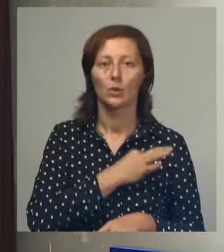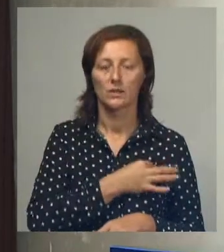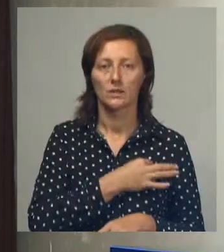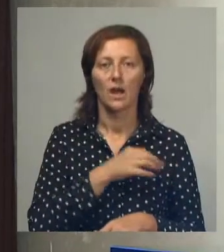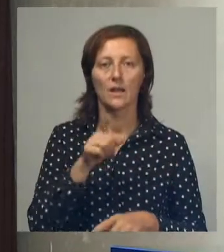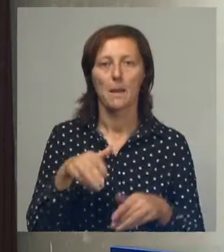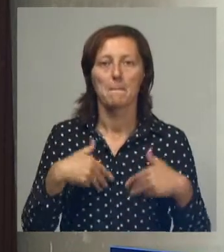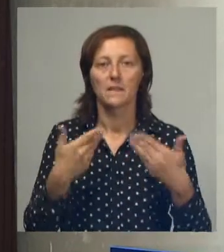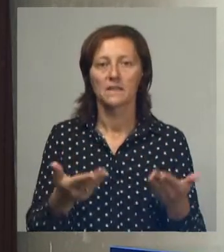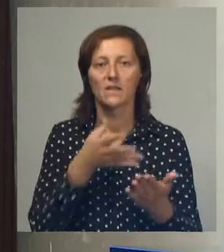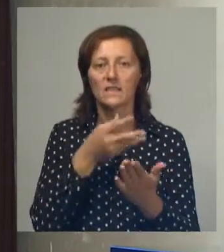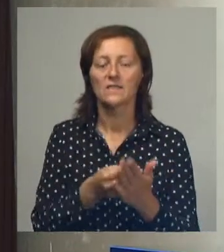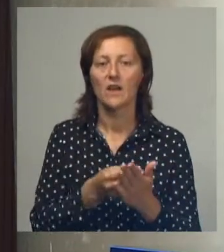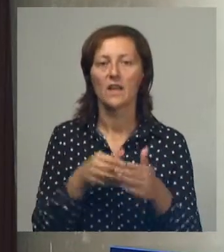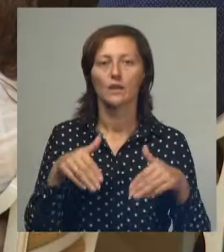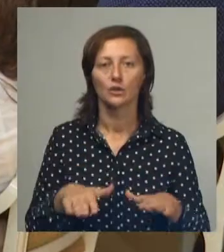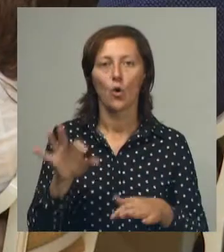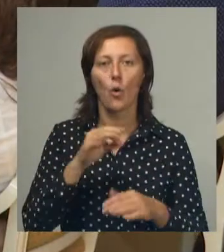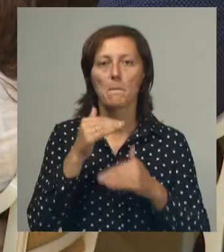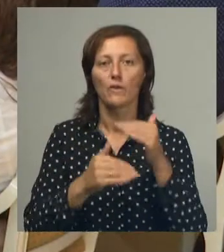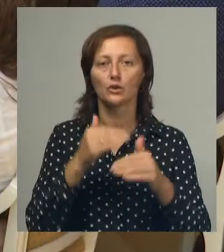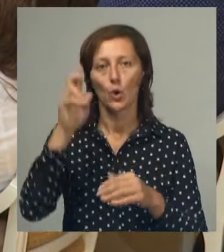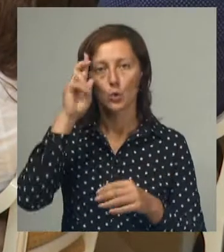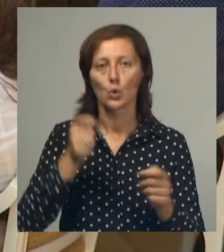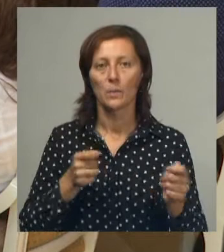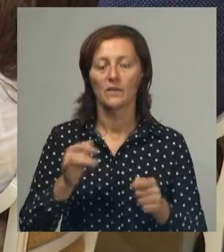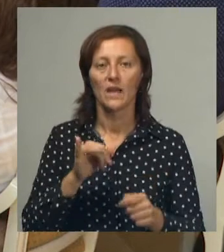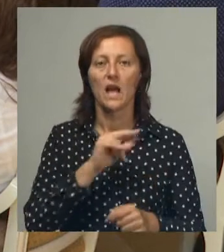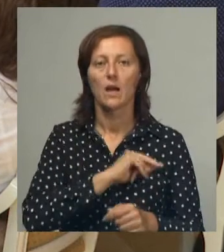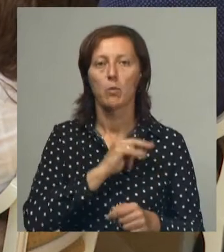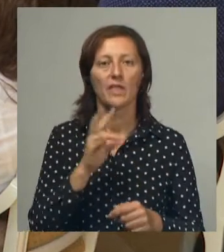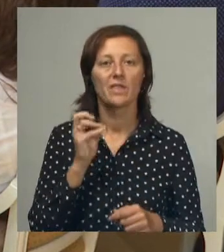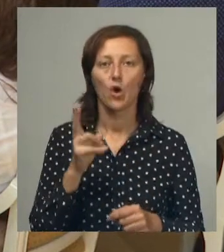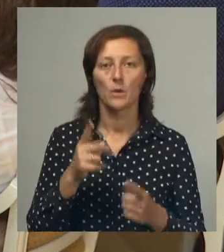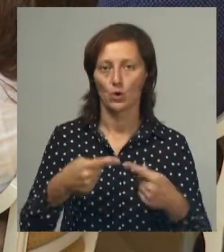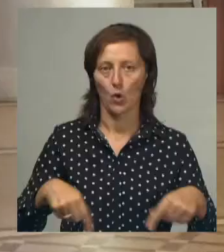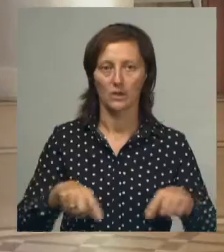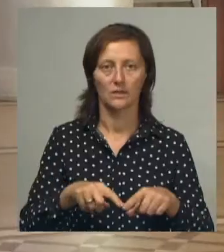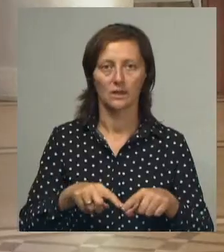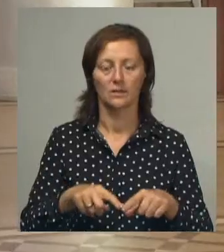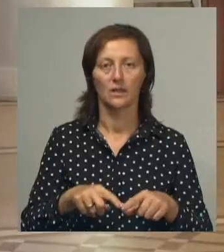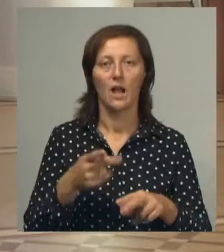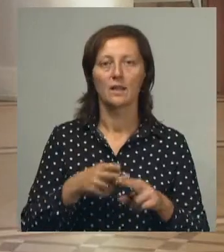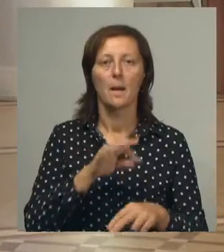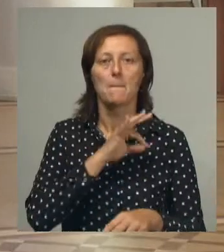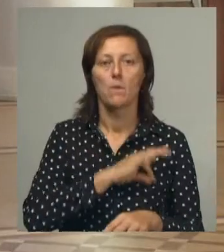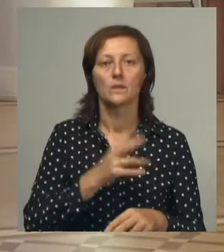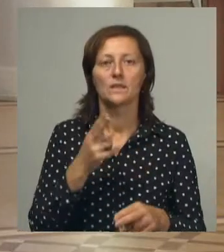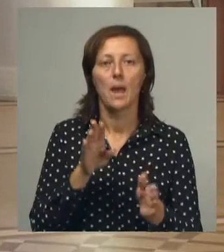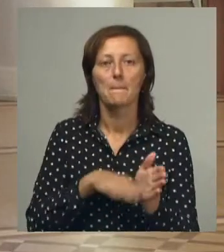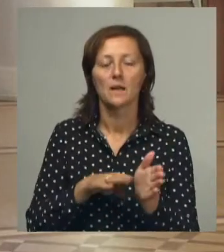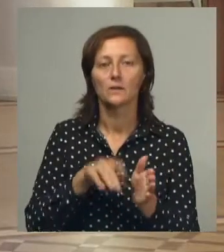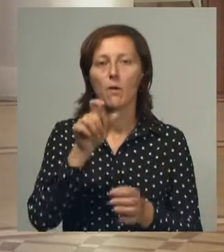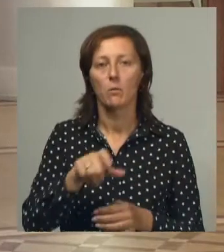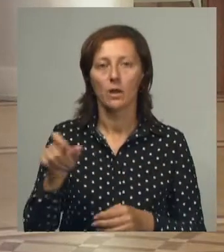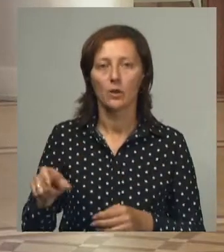представили свои решения по повышению эффективности госуправления и работы некоммерческих организаций. Акцент на пользе для простого белгородца.